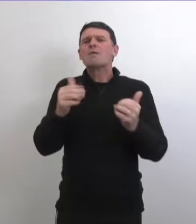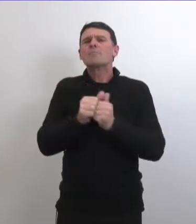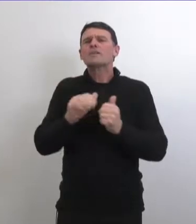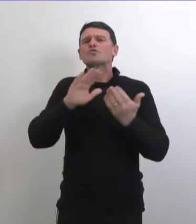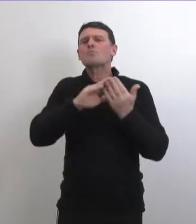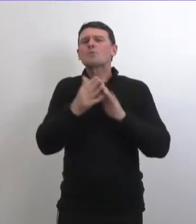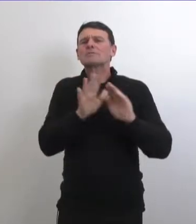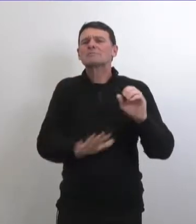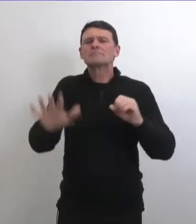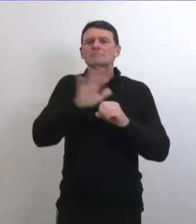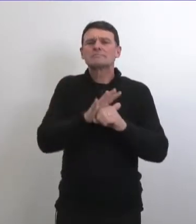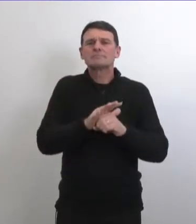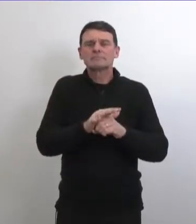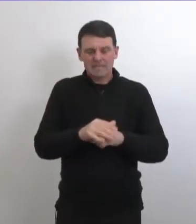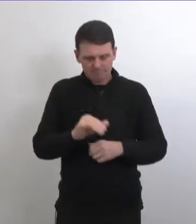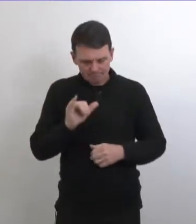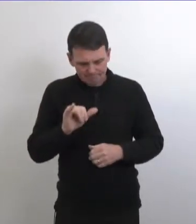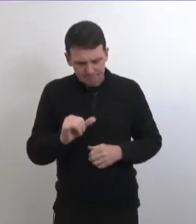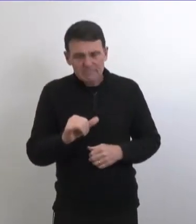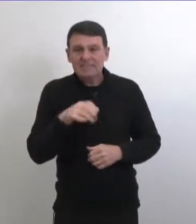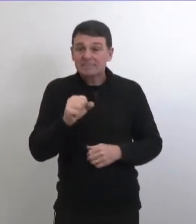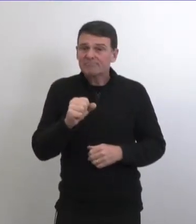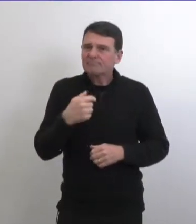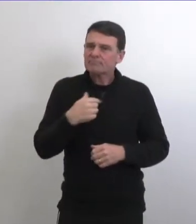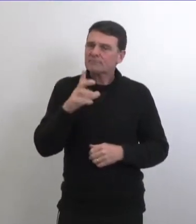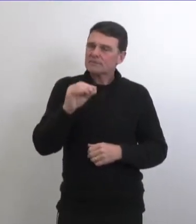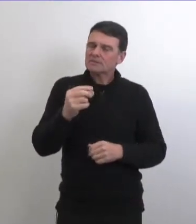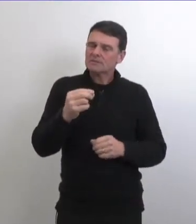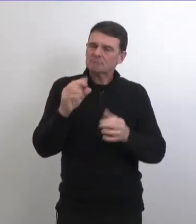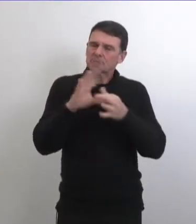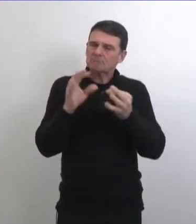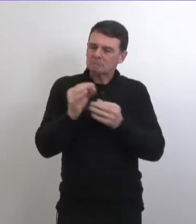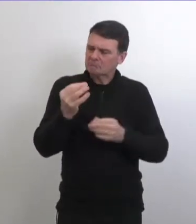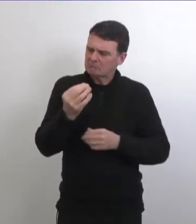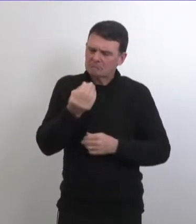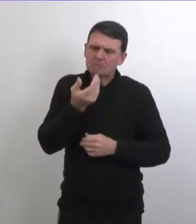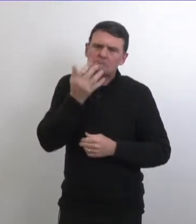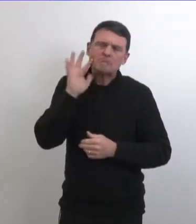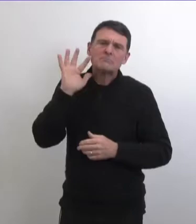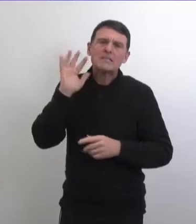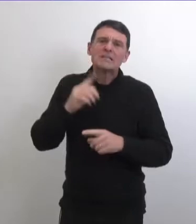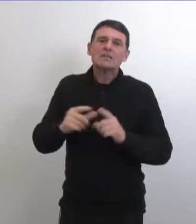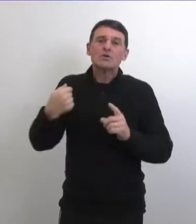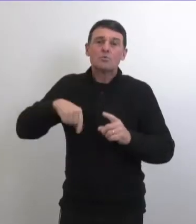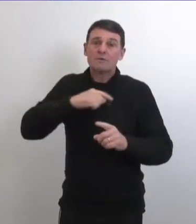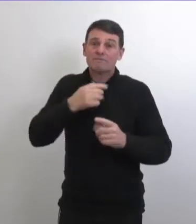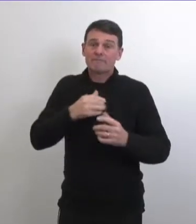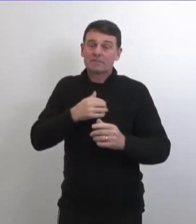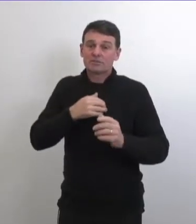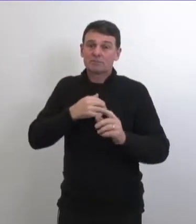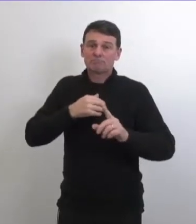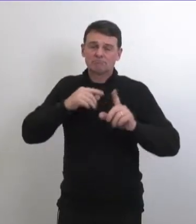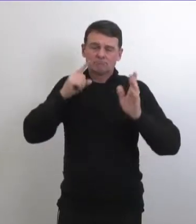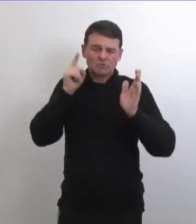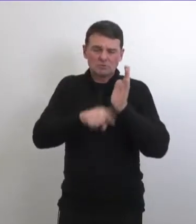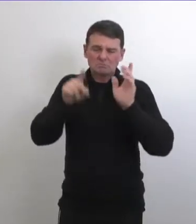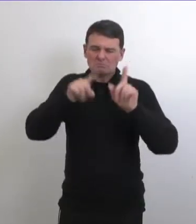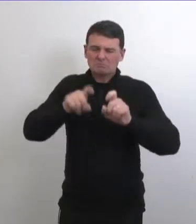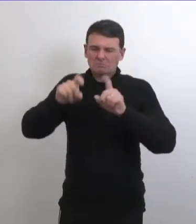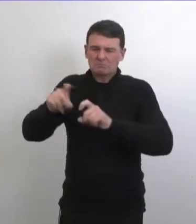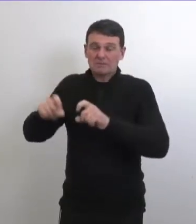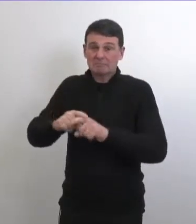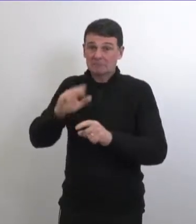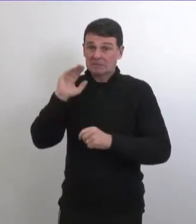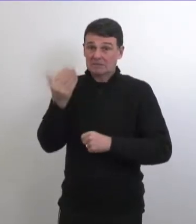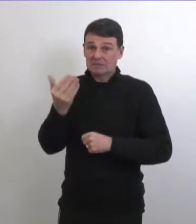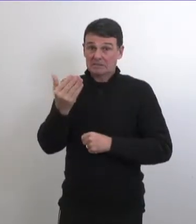communautaire dans la province alors on l déjà mentionné l'autre jour notre taux de positivité est encore assez élevé on